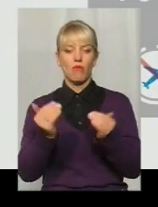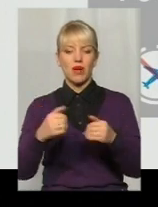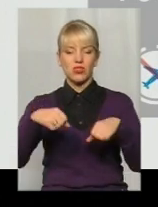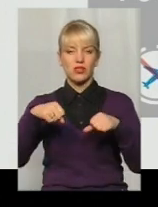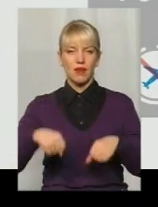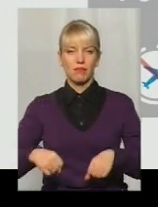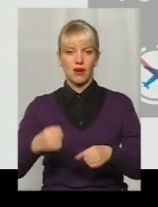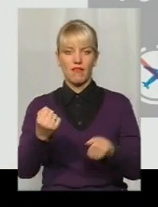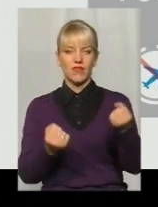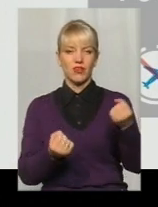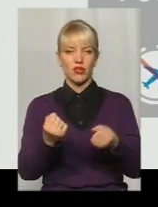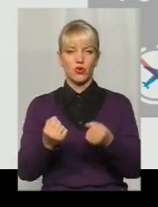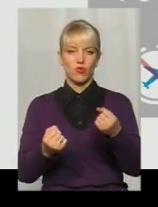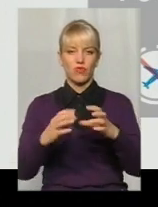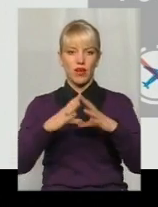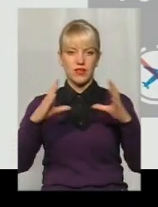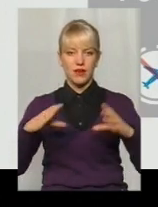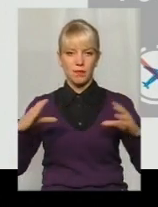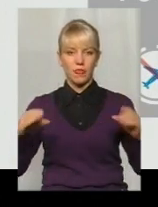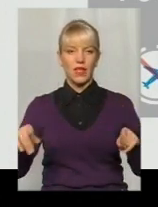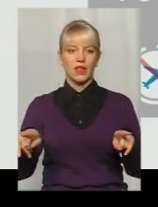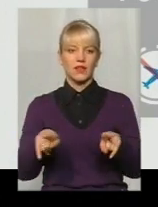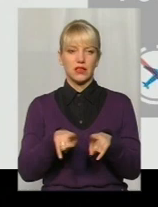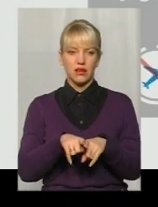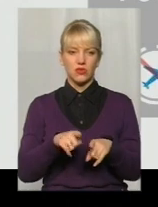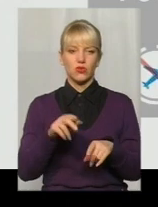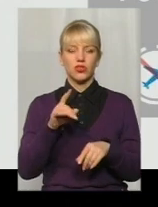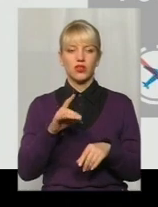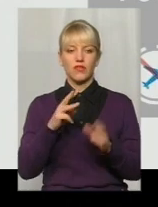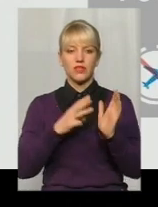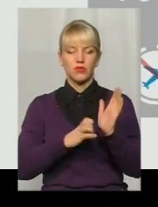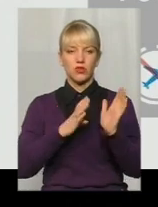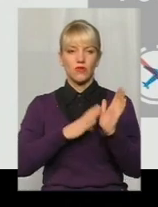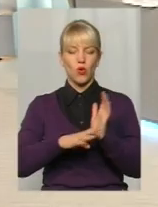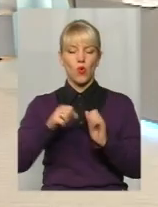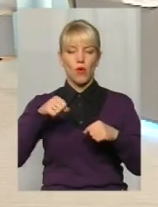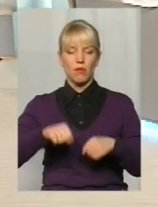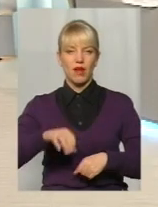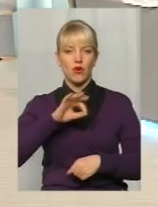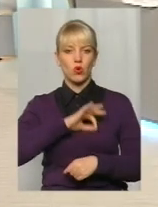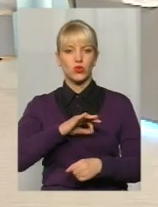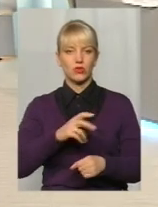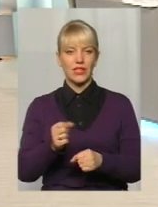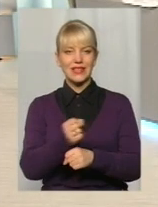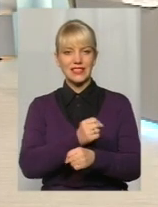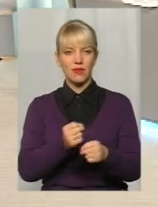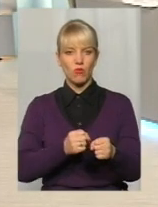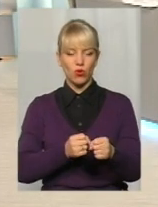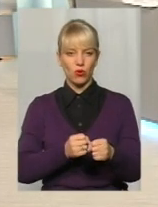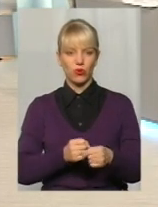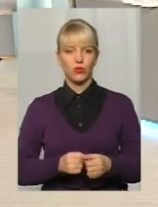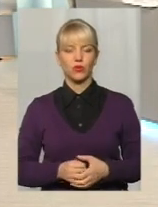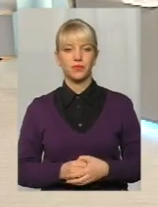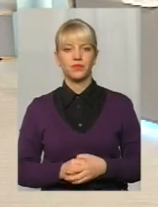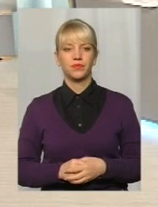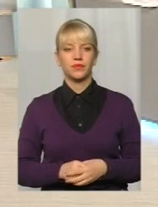засобами, 890 постанов про обмеження боржника у праві користуватися зброєю, пристроями для відстрілу